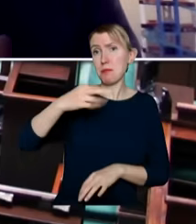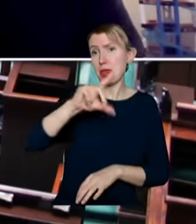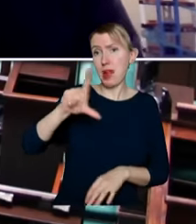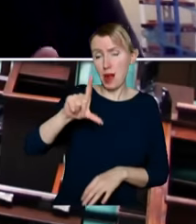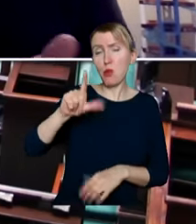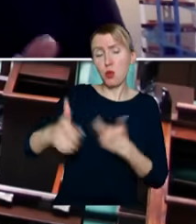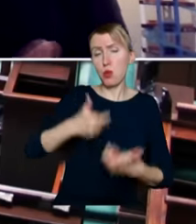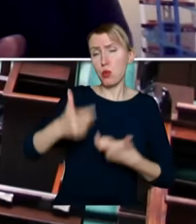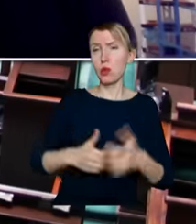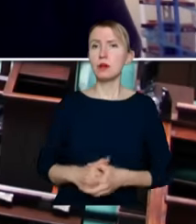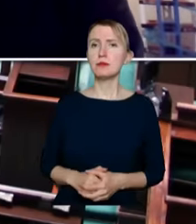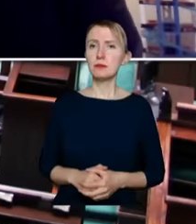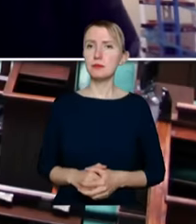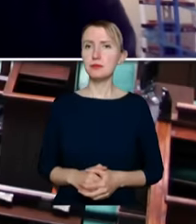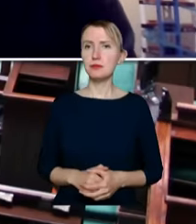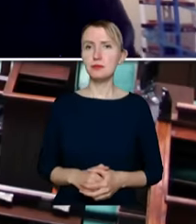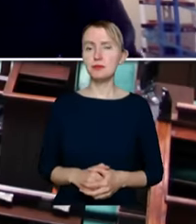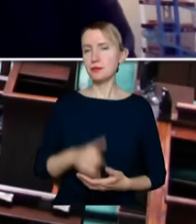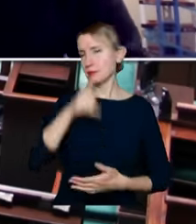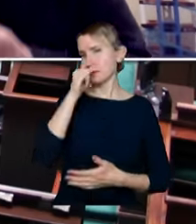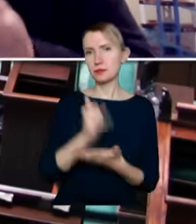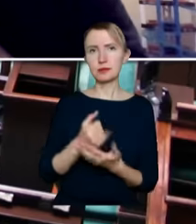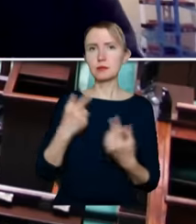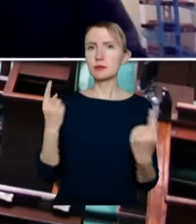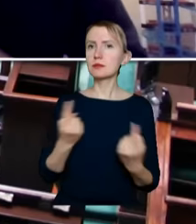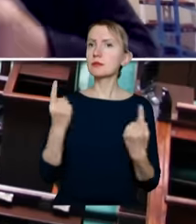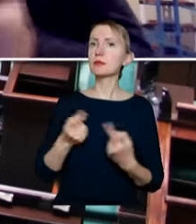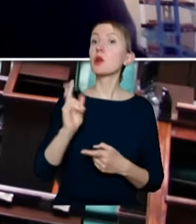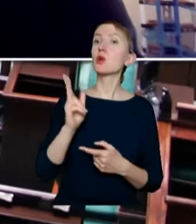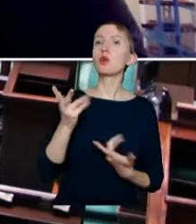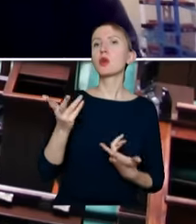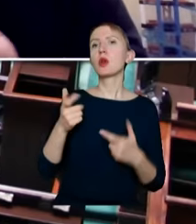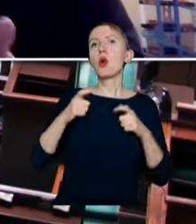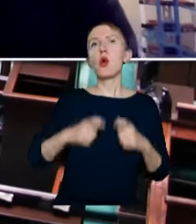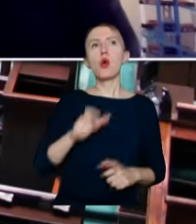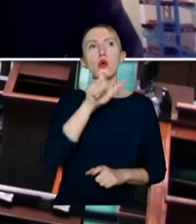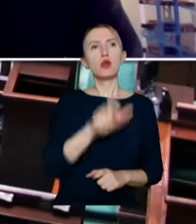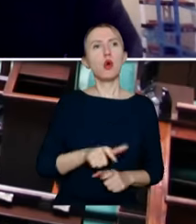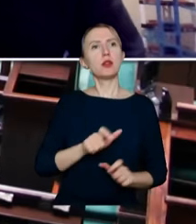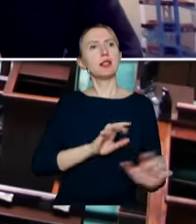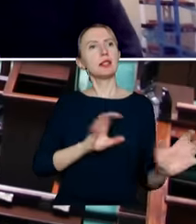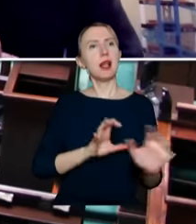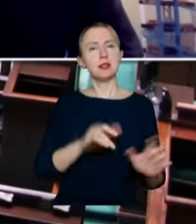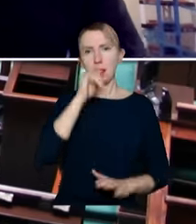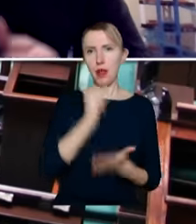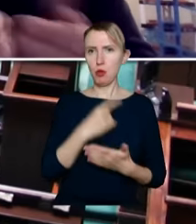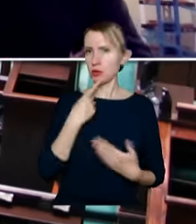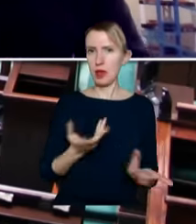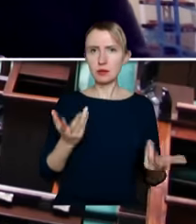reprezentuje. Nie może być czegoś takiego, że rolnik rolnika zastrasza. Bo tak trzeba powiedzieć, że